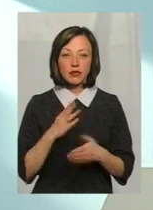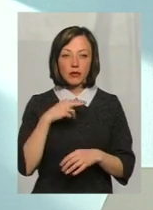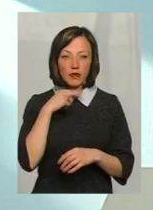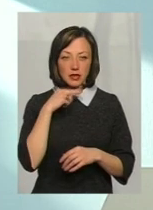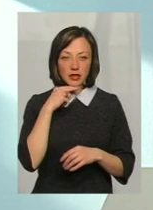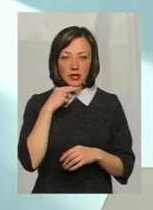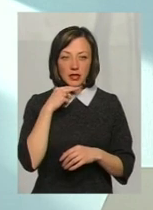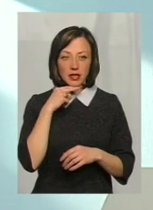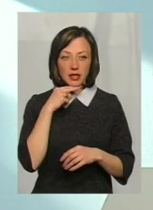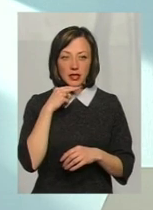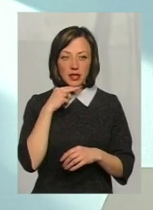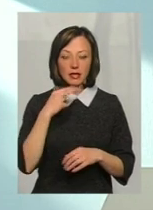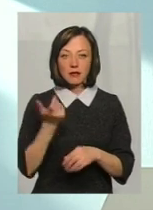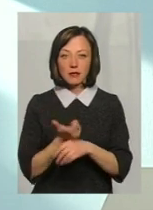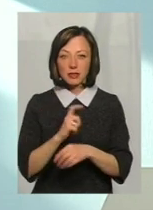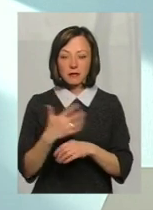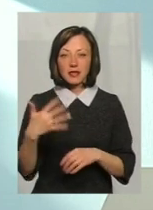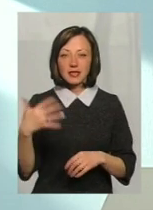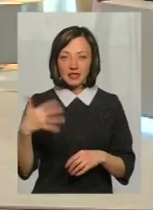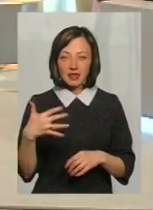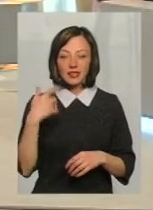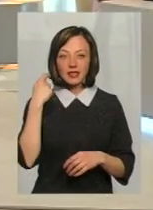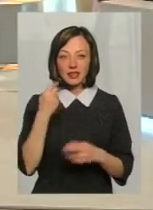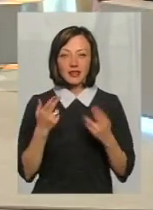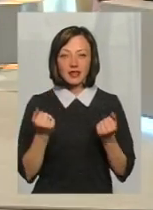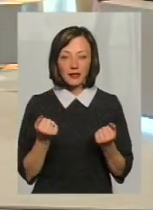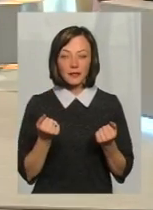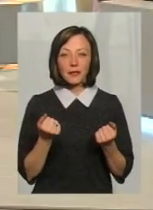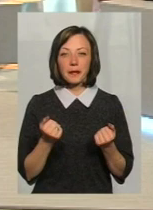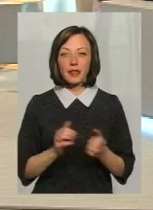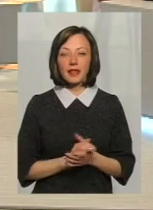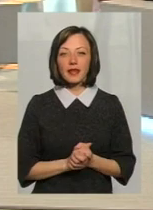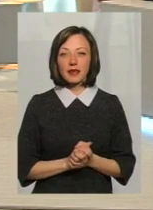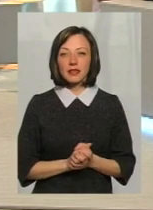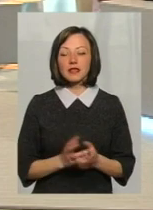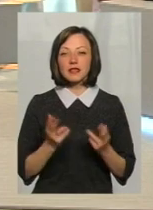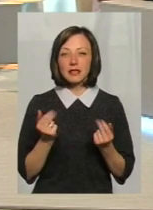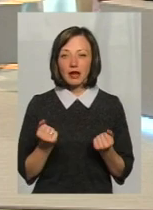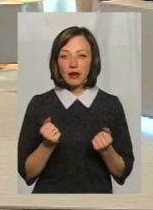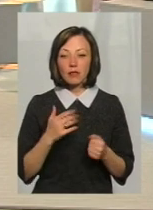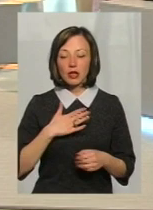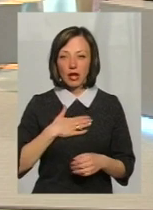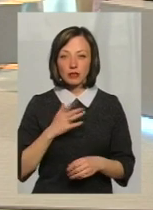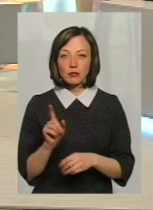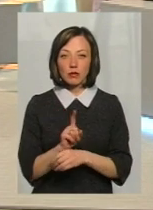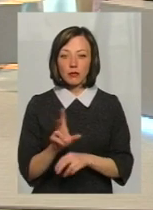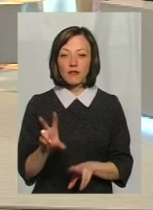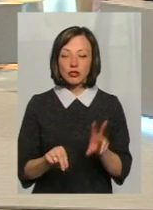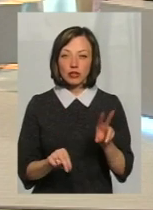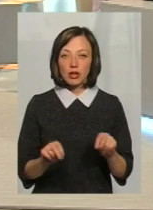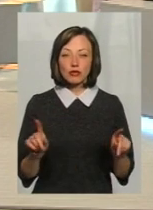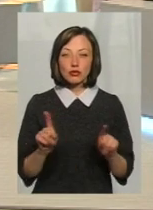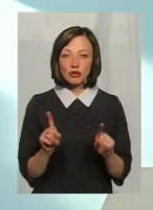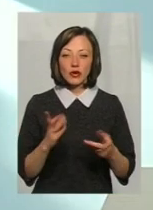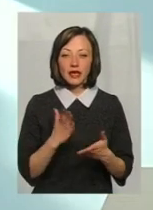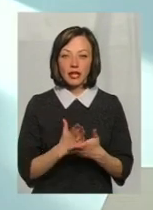за 50 літніх людей. Так, по нашим нормам рахується, що